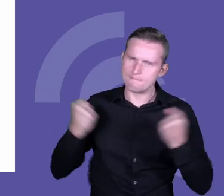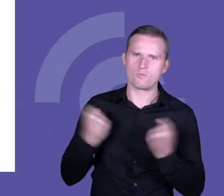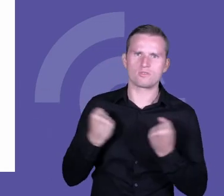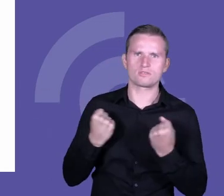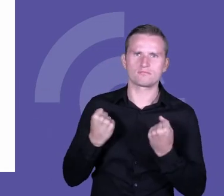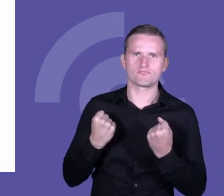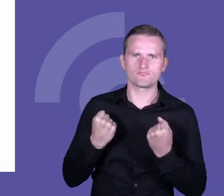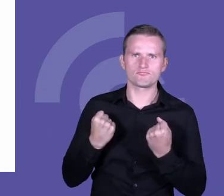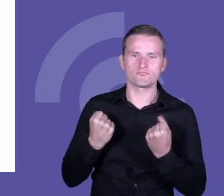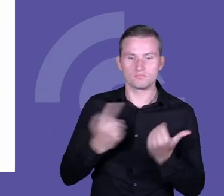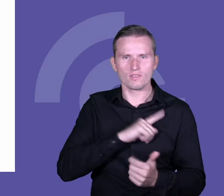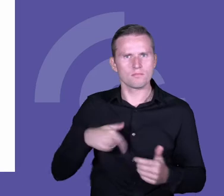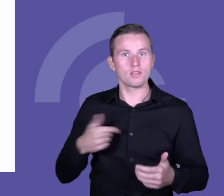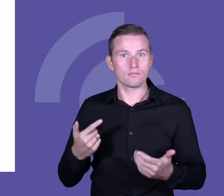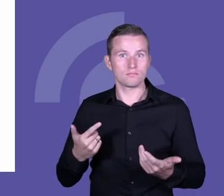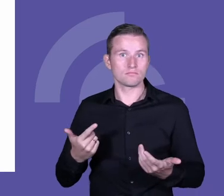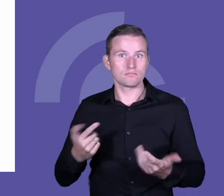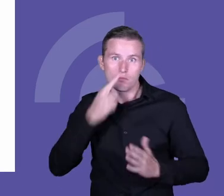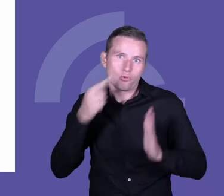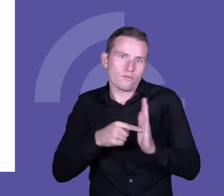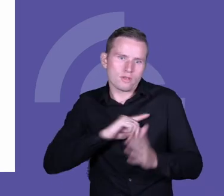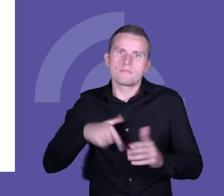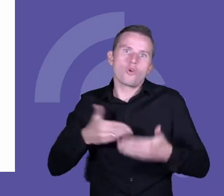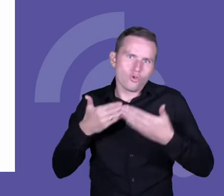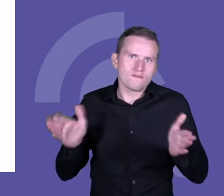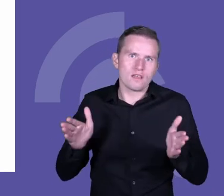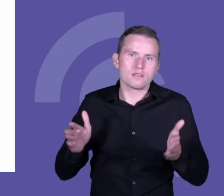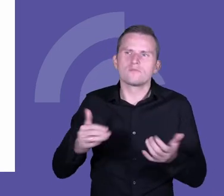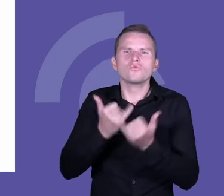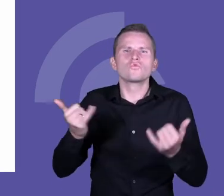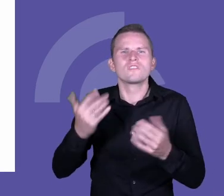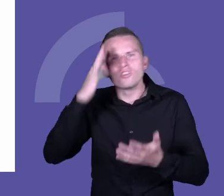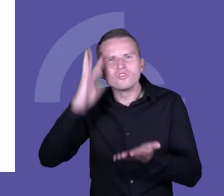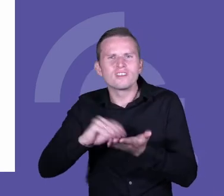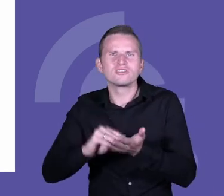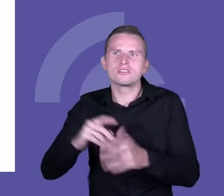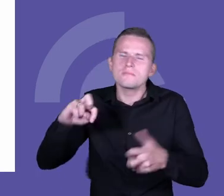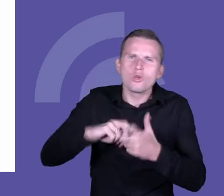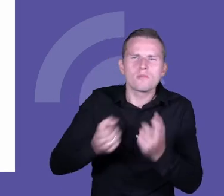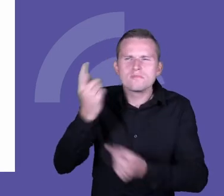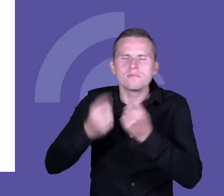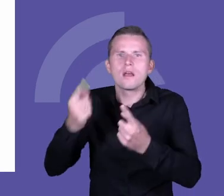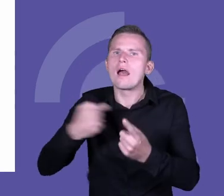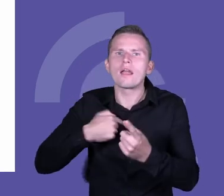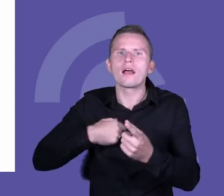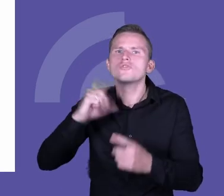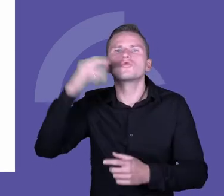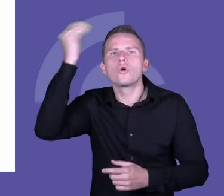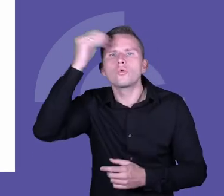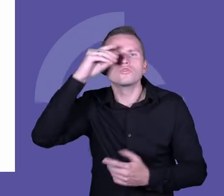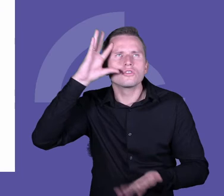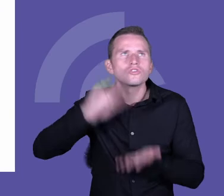jeżeli mamy otwartość do tego, żeby wyciągnąć lekcje z trudnych doświadczeń, a nie do tego, żeby się użalać nad sobą,